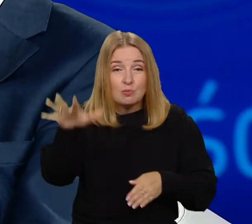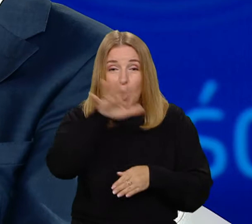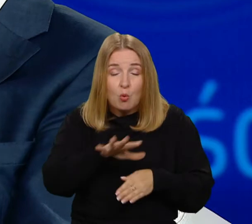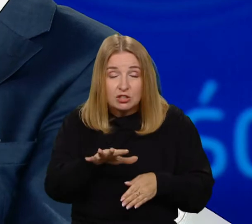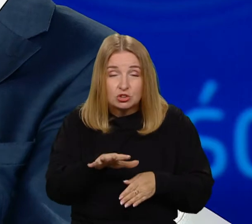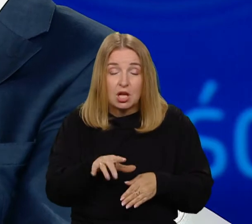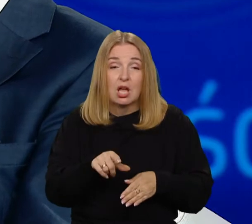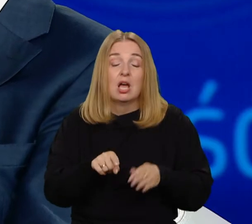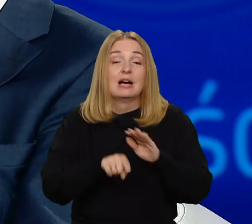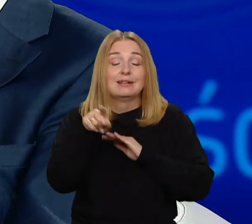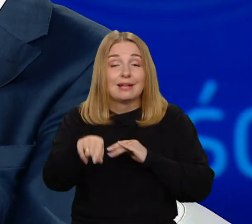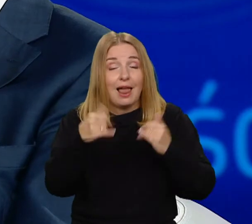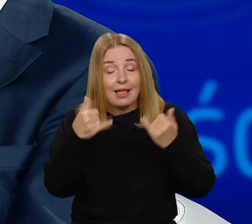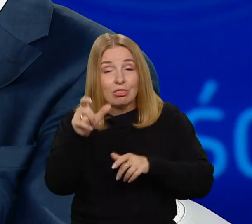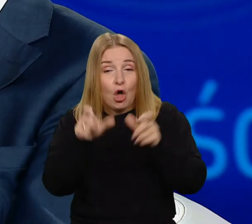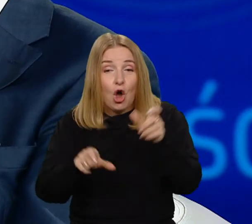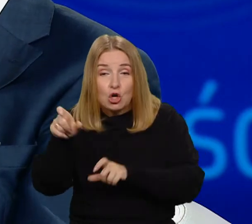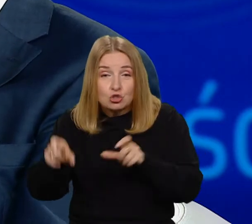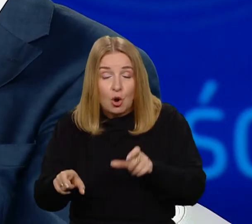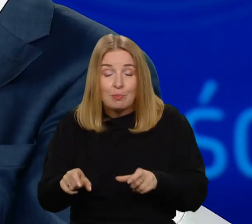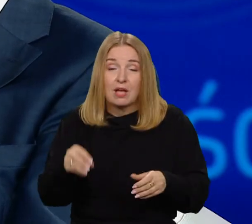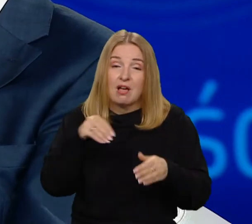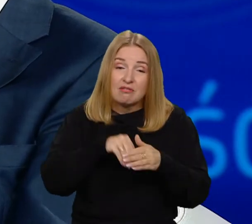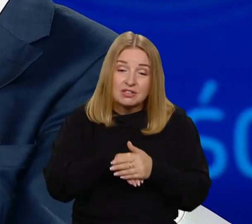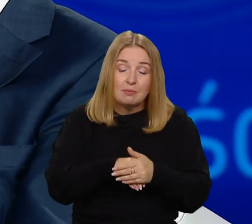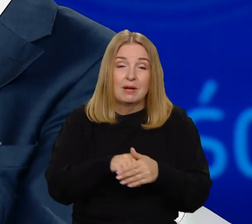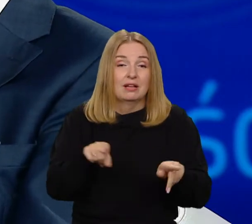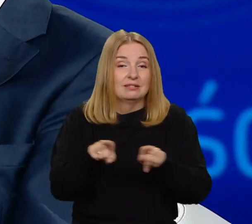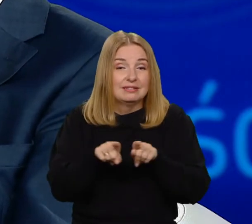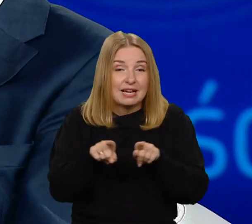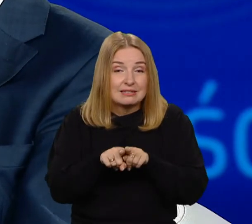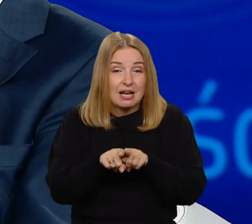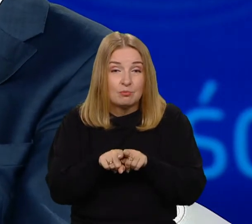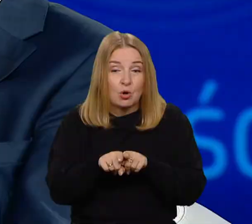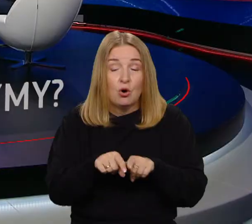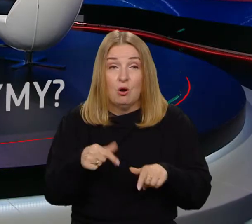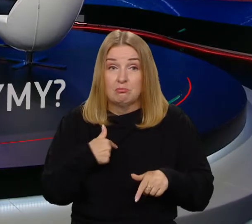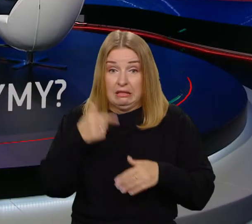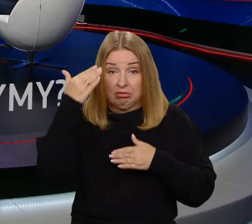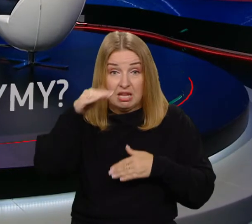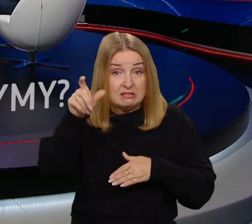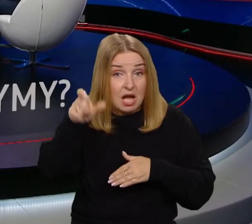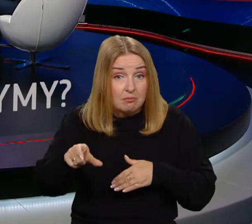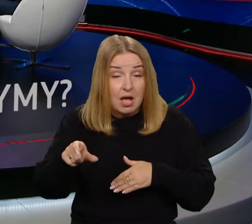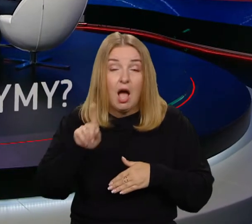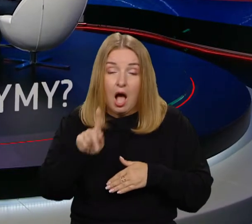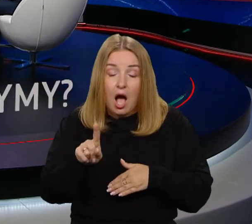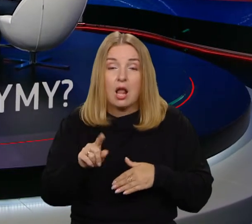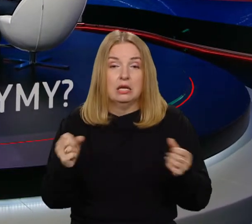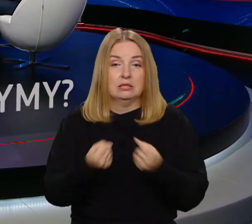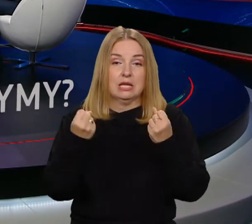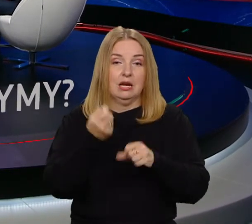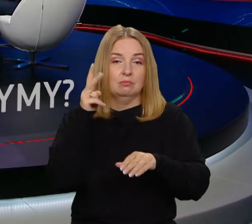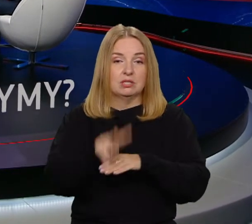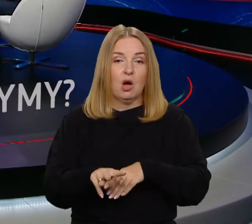czy obdarzamy kogoś zaufaniem, nawet jeśli to jest obdarzanie zaufaniem na wyrost. Dużo gorzej jest w sytuacji, kiedy